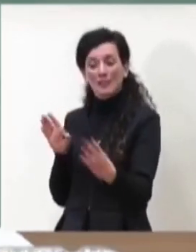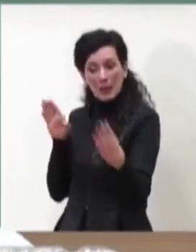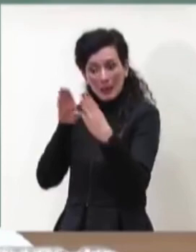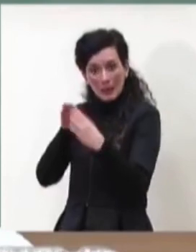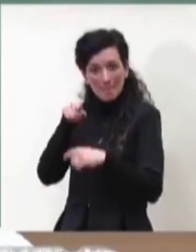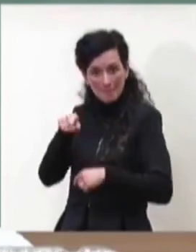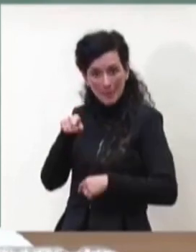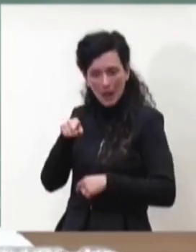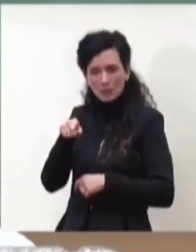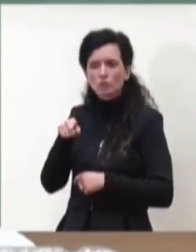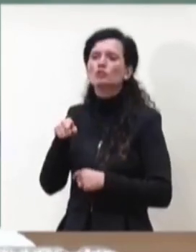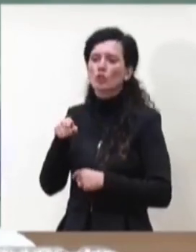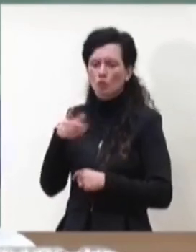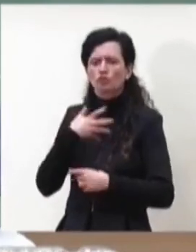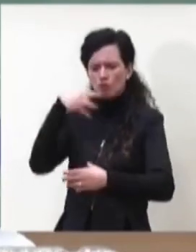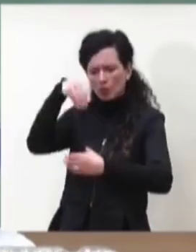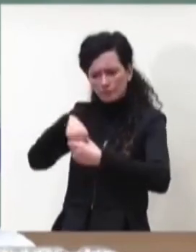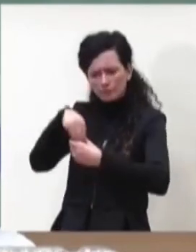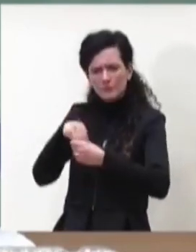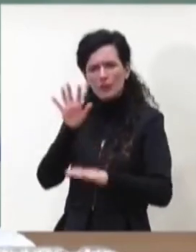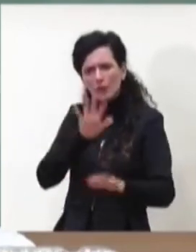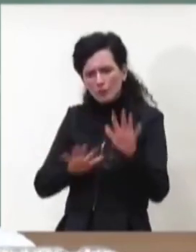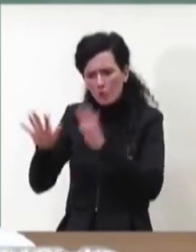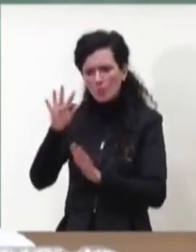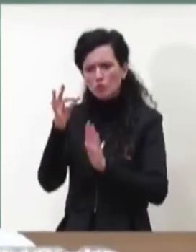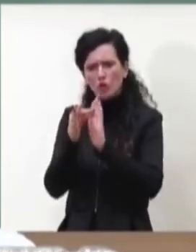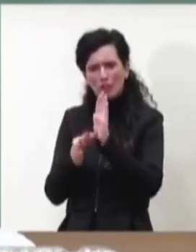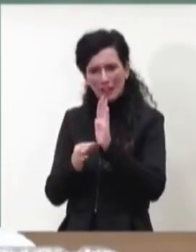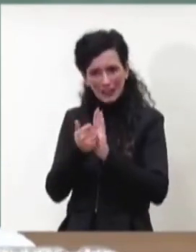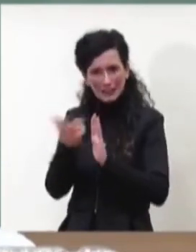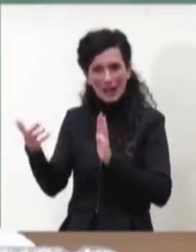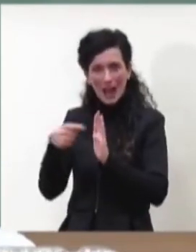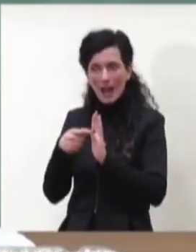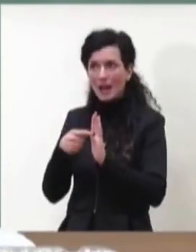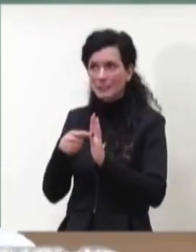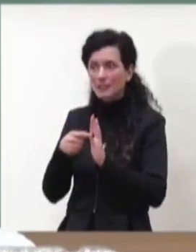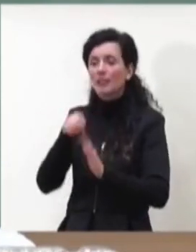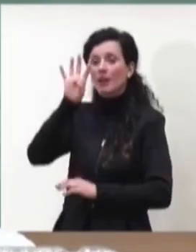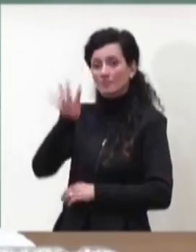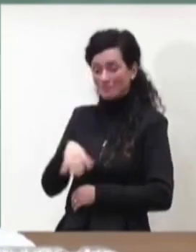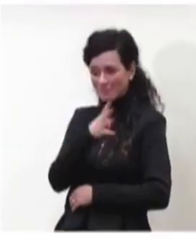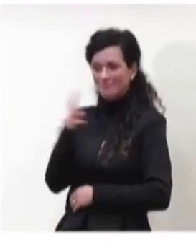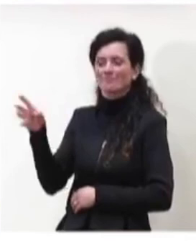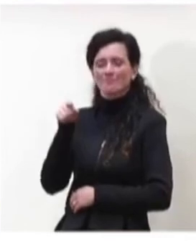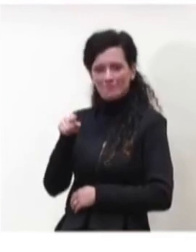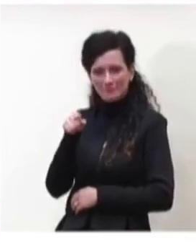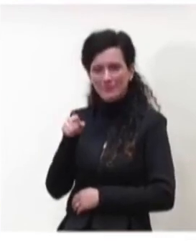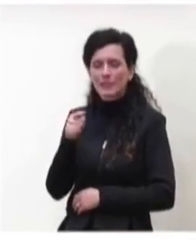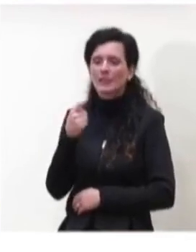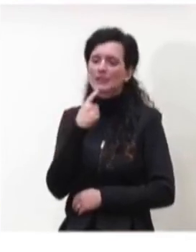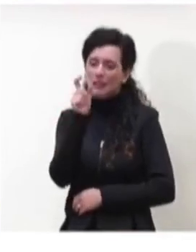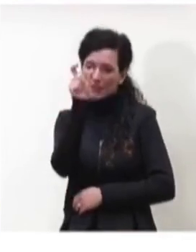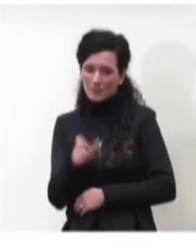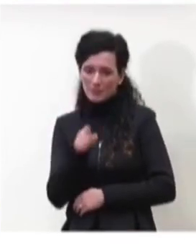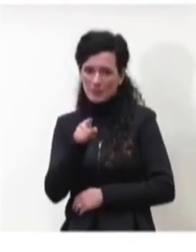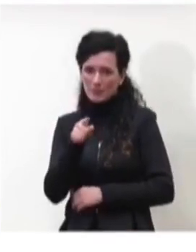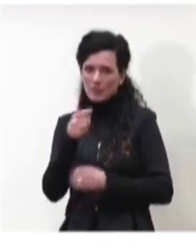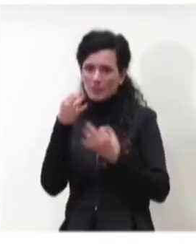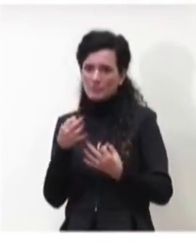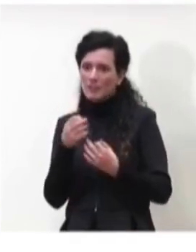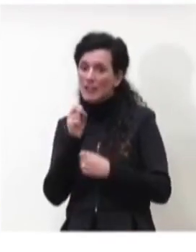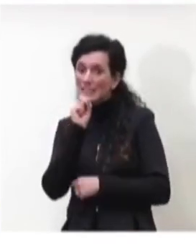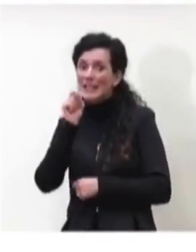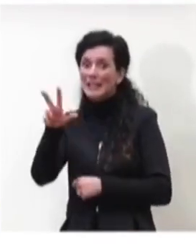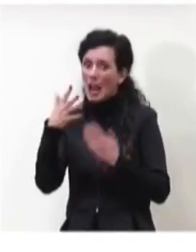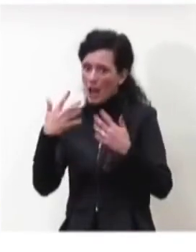questi dati ancora una volta in cui accanto alla presenza di casi segnalati nella persona sopra i 50 anni,